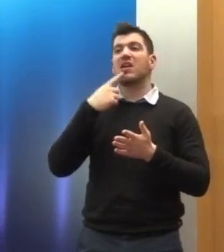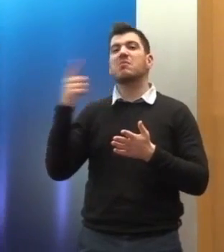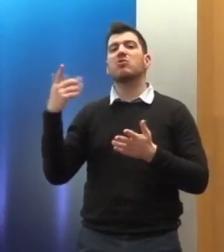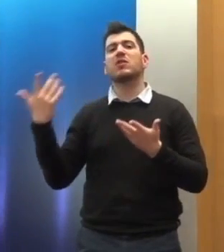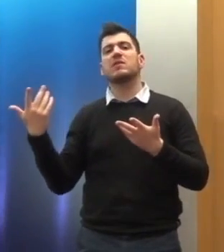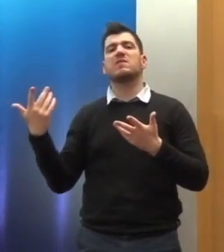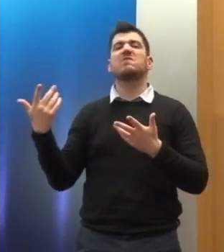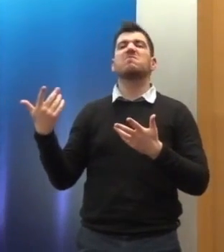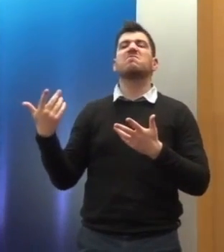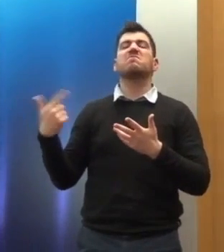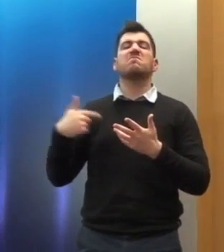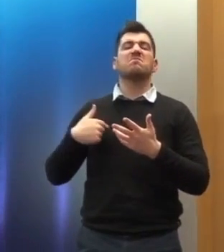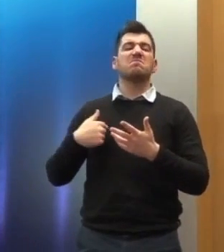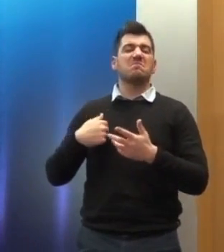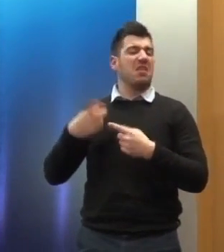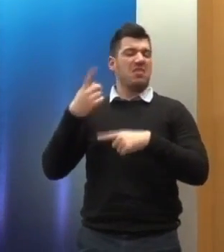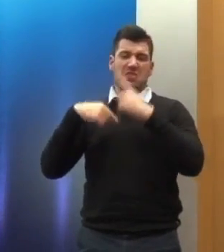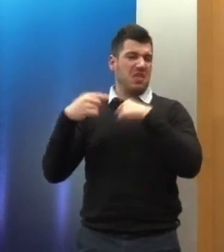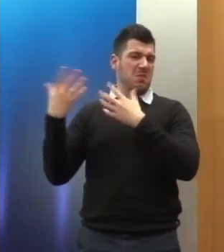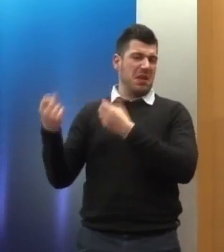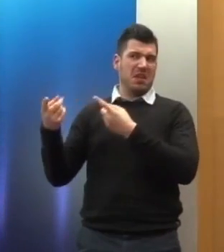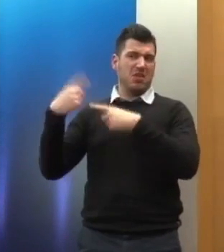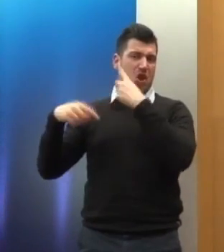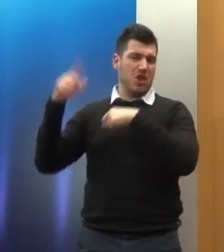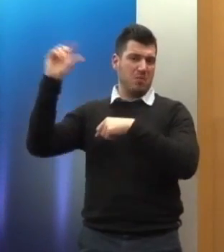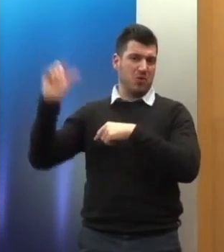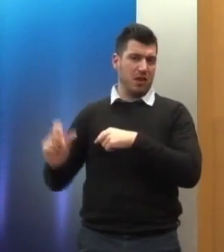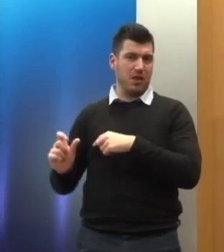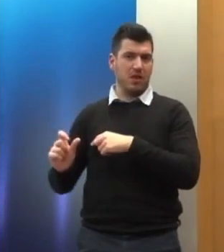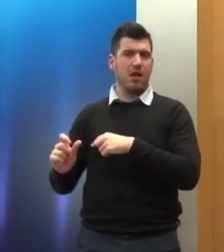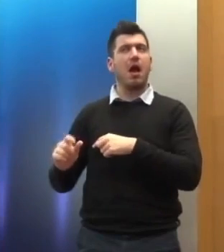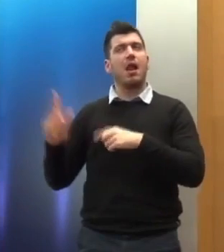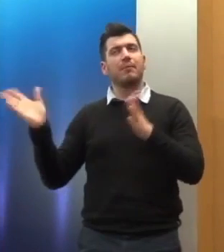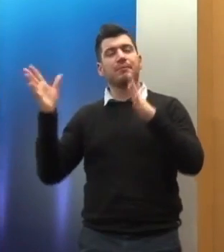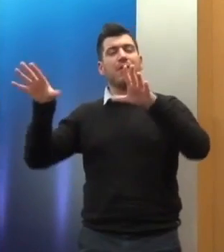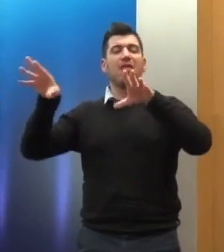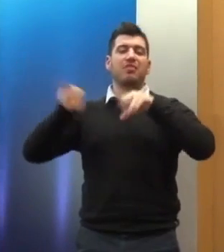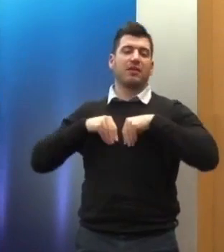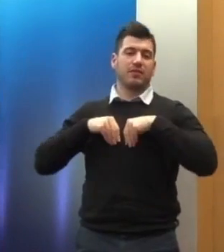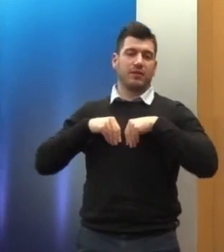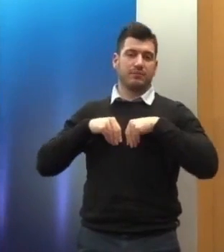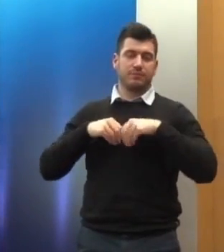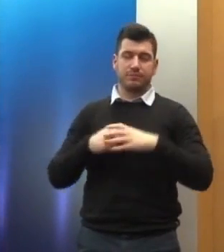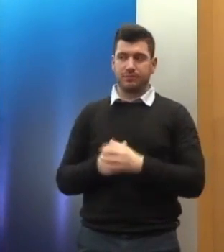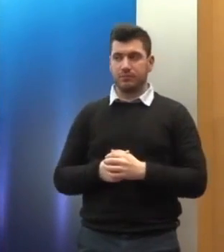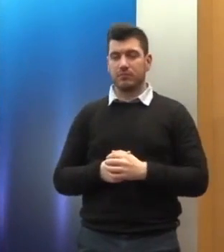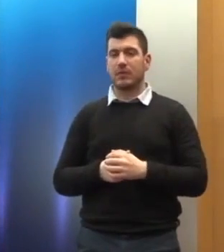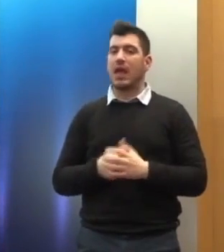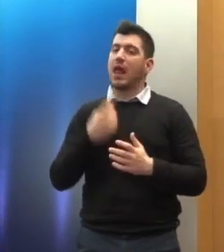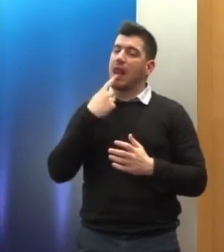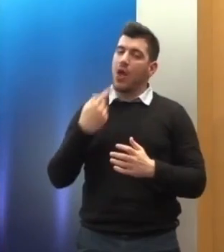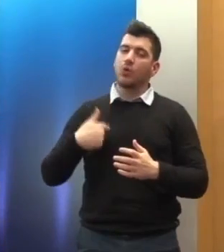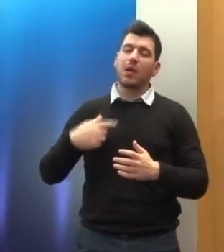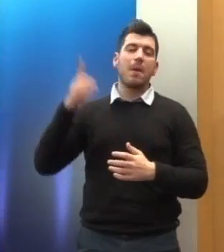πράγμασης, δέχεται το επιχείρημα σε κάποιο μέτρο τουλάχιστον, δέχεται ότι δεν υπήρχε παραβίωση ως προς